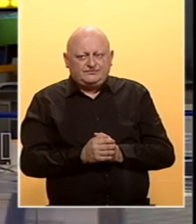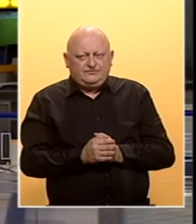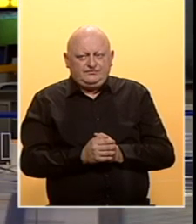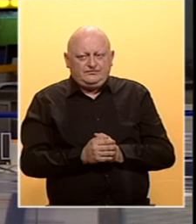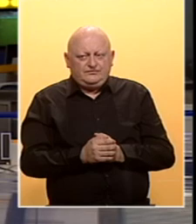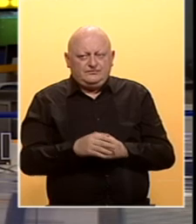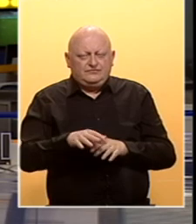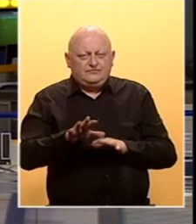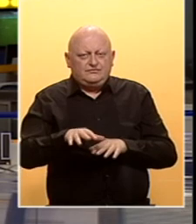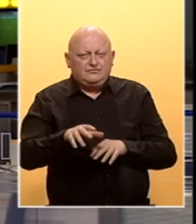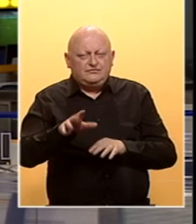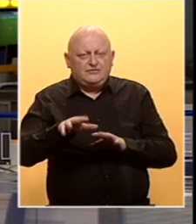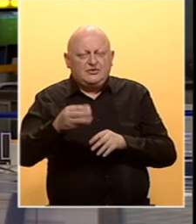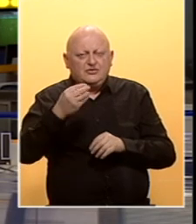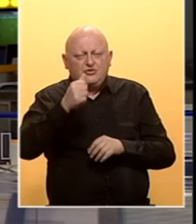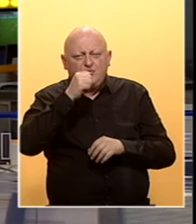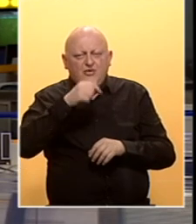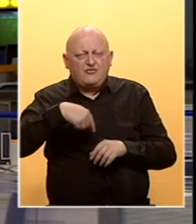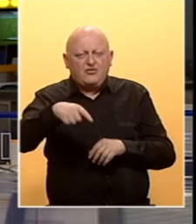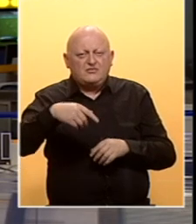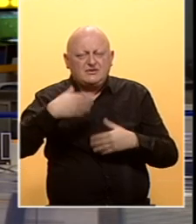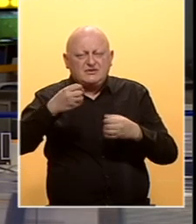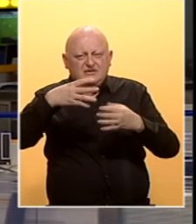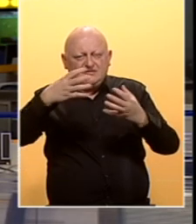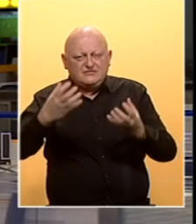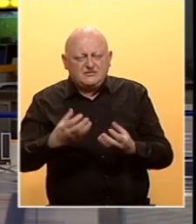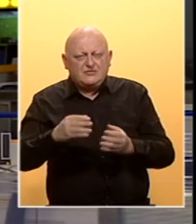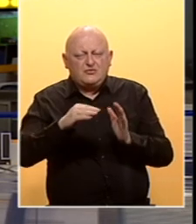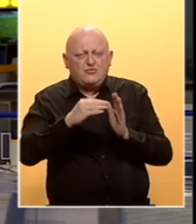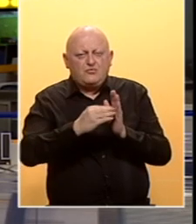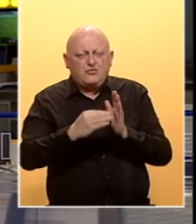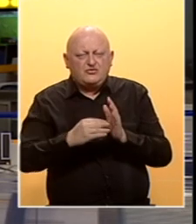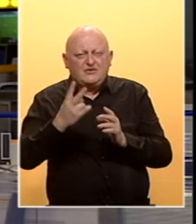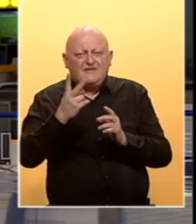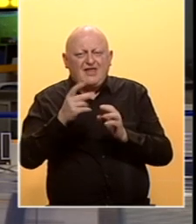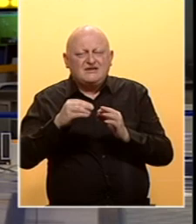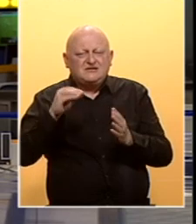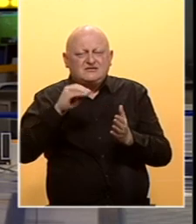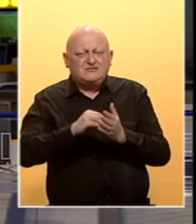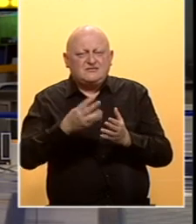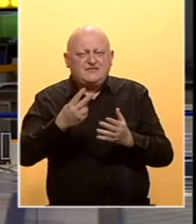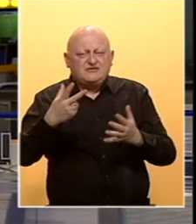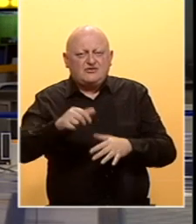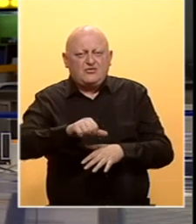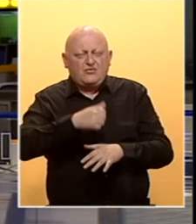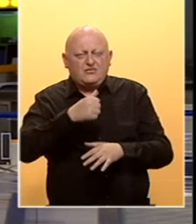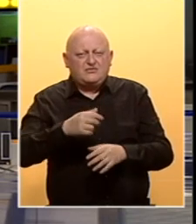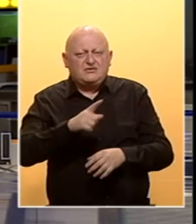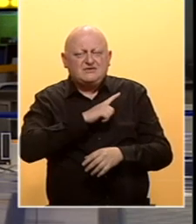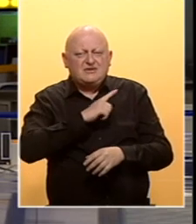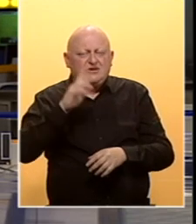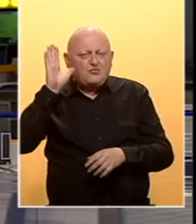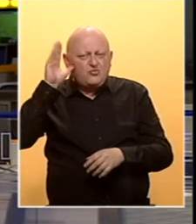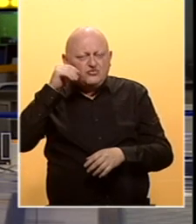Maršom na relaciji dobra voda Ogradice, polaganjem cvijeća i prigodnim programom u vlasenici je obilježena 28. godišnica stradanja